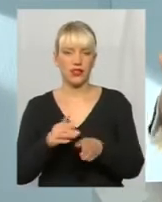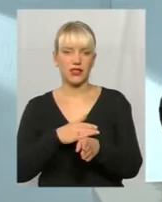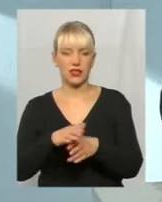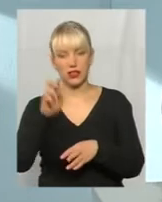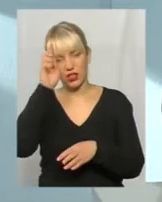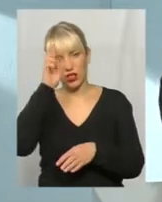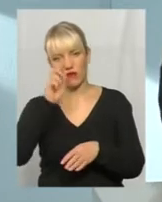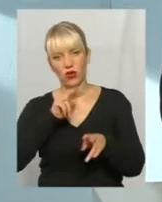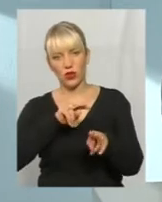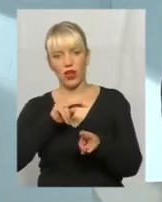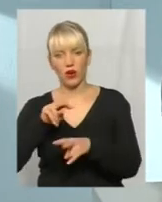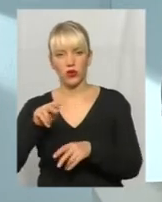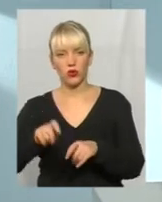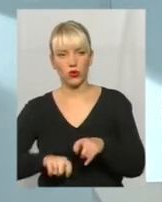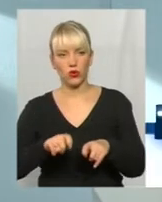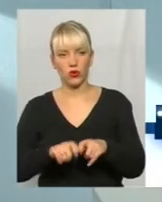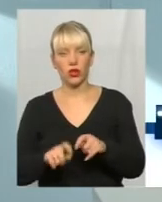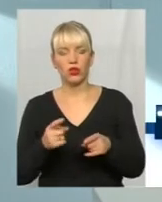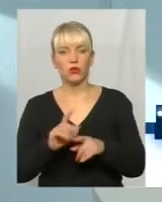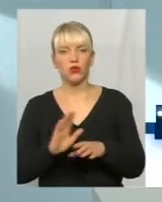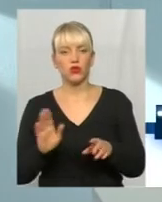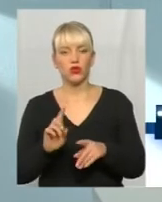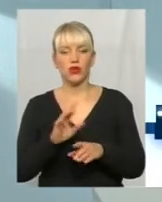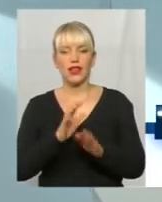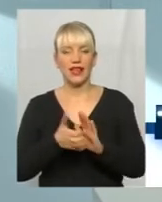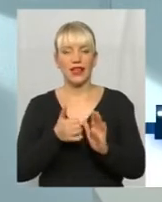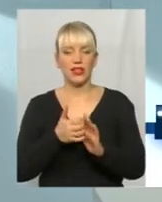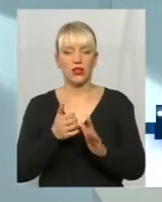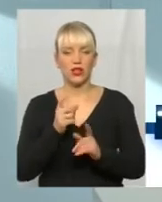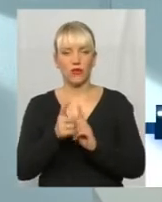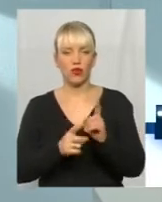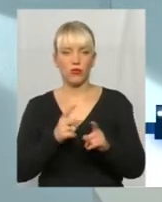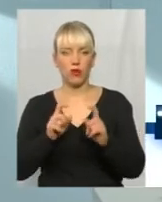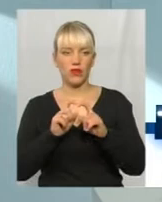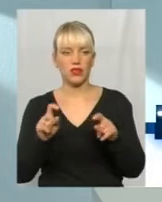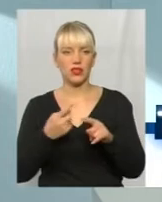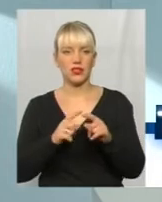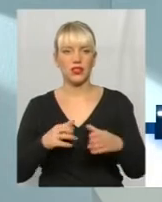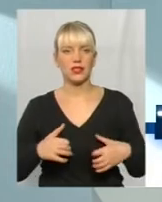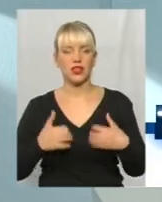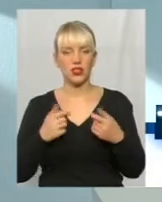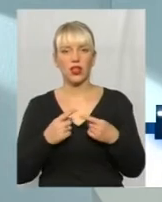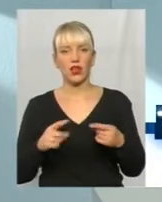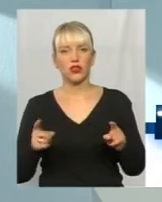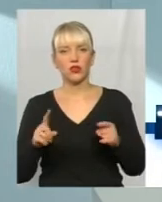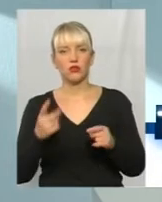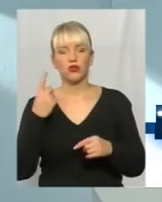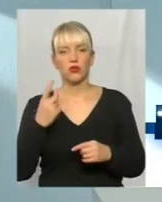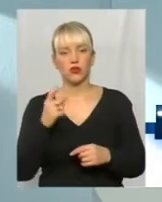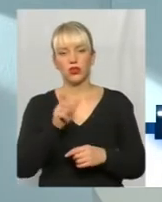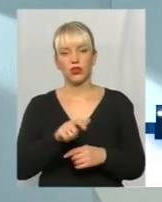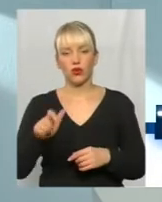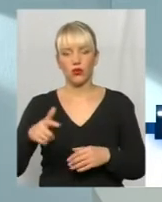нагляду контролю. Тому що недореформований орган – це така страшна річ, тому що одні люди